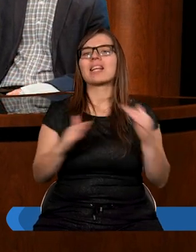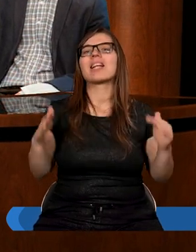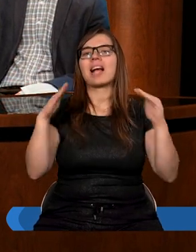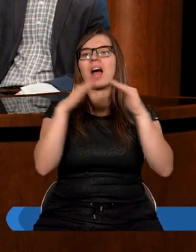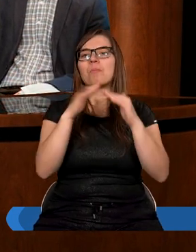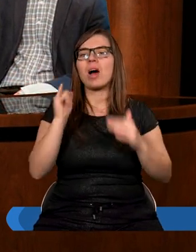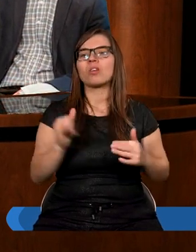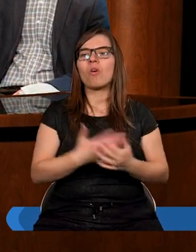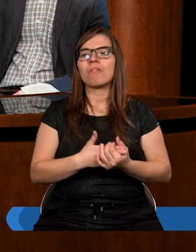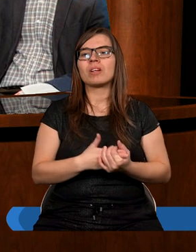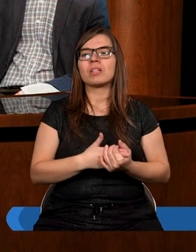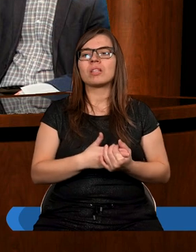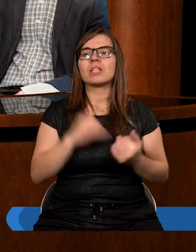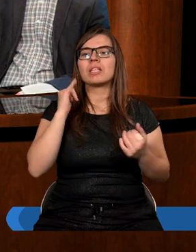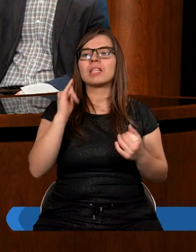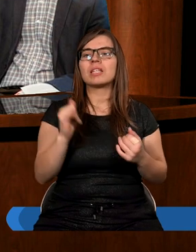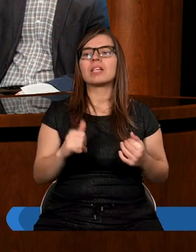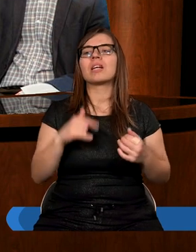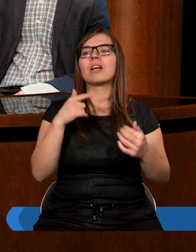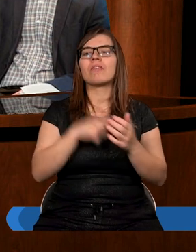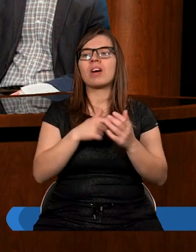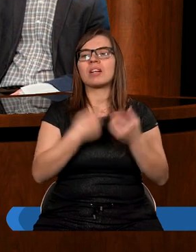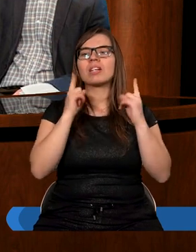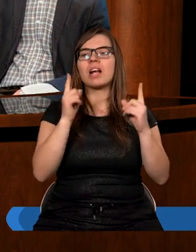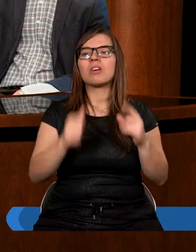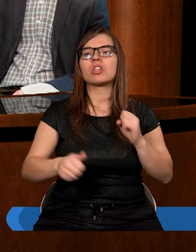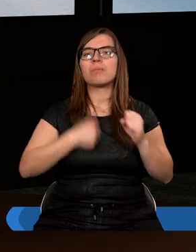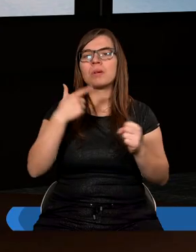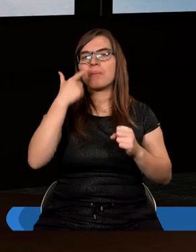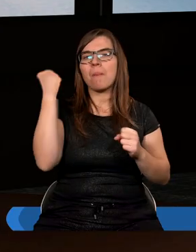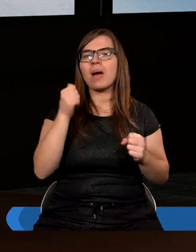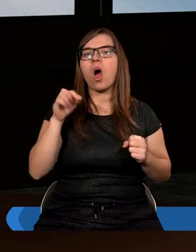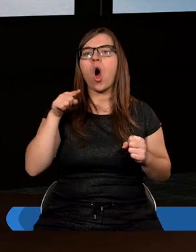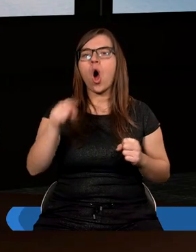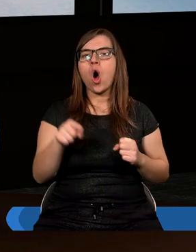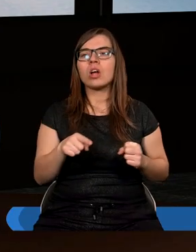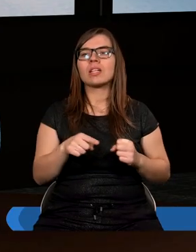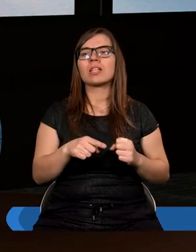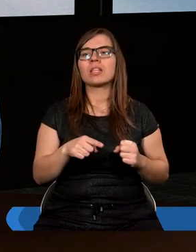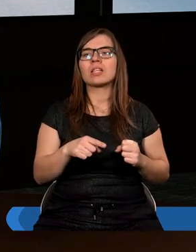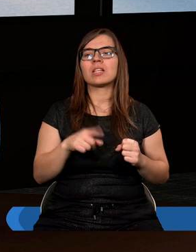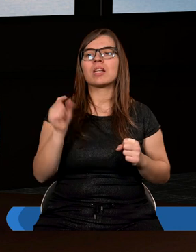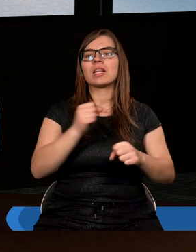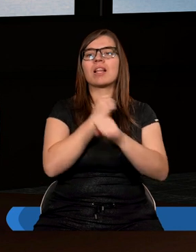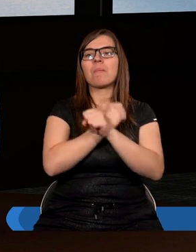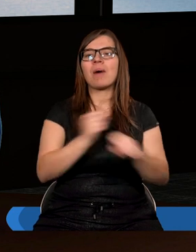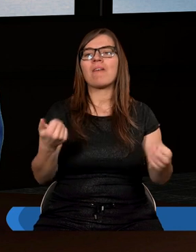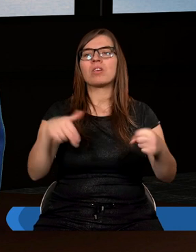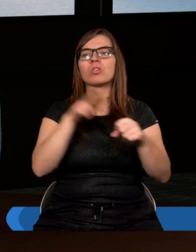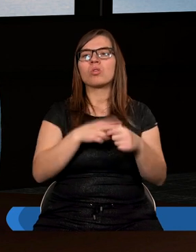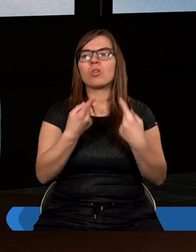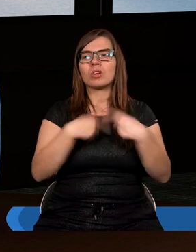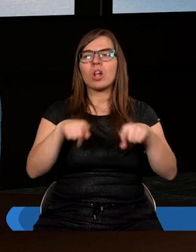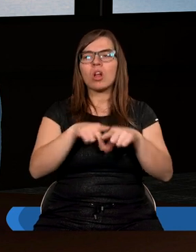Jezusowi Chrystusowi. I ważne jest właśnie, abyśmy pamiętali o tym, że zbawienie, które